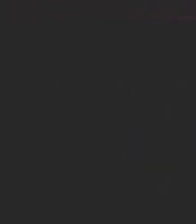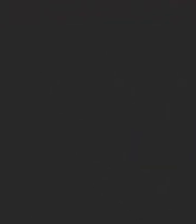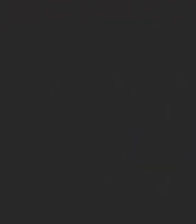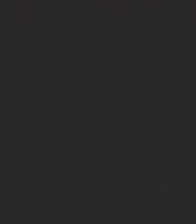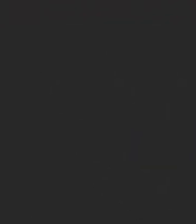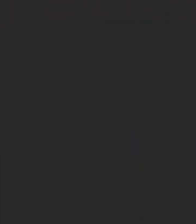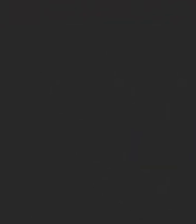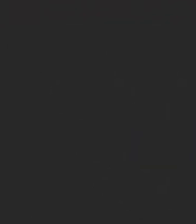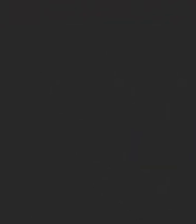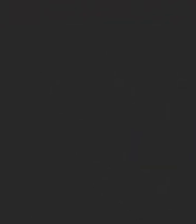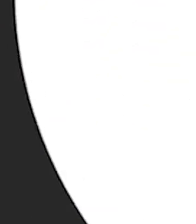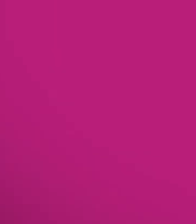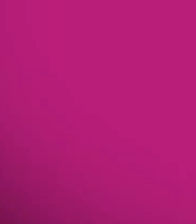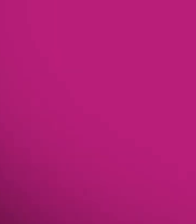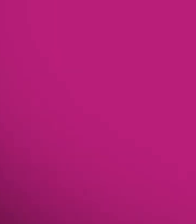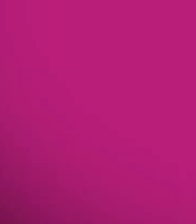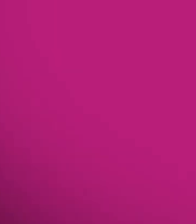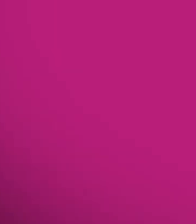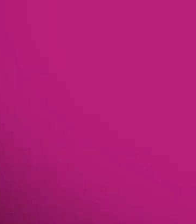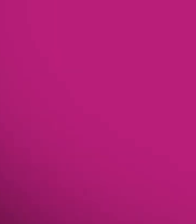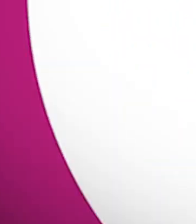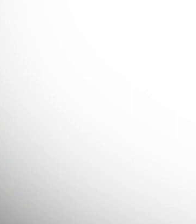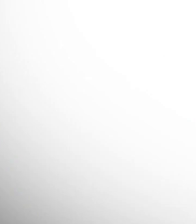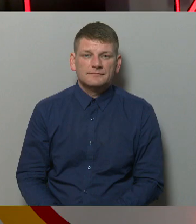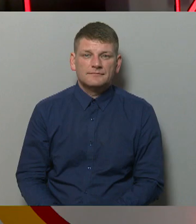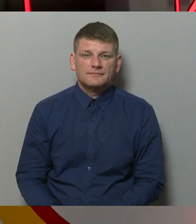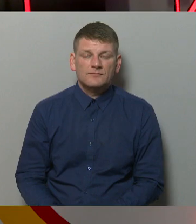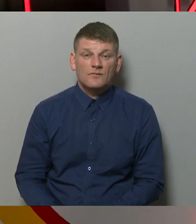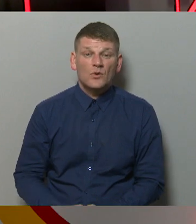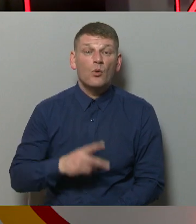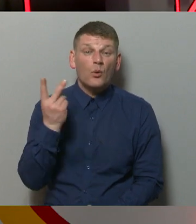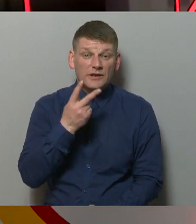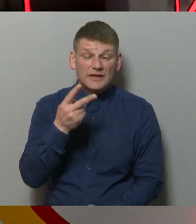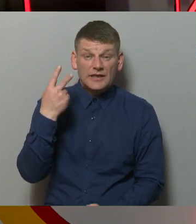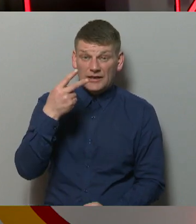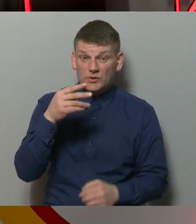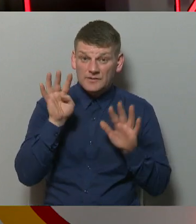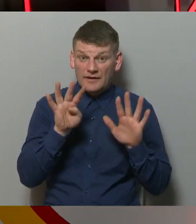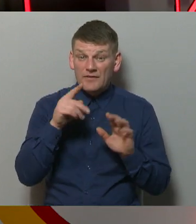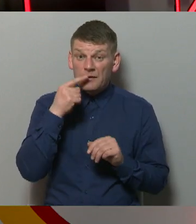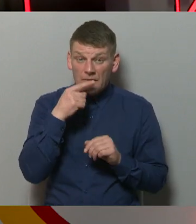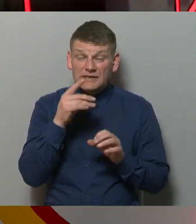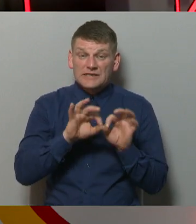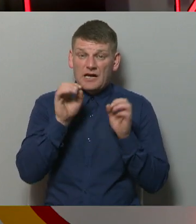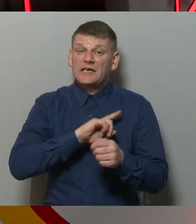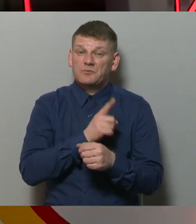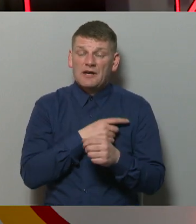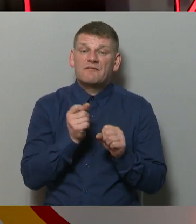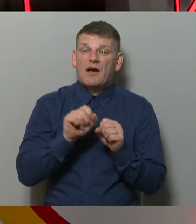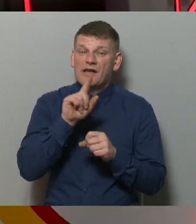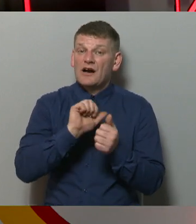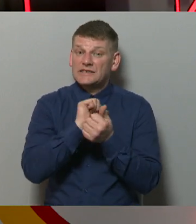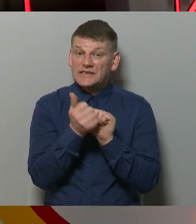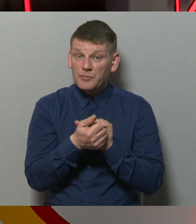Re, visi ēters ir te! Otrdien, 29. martā, stājās spēkā vairākas